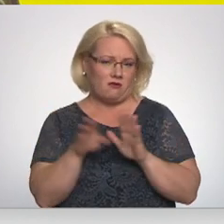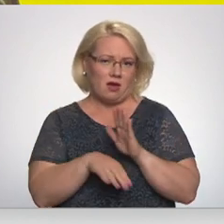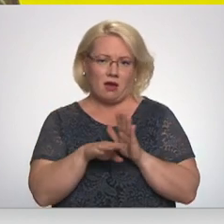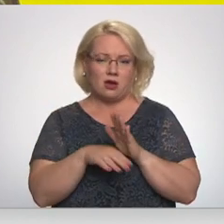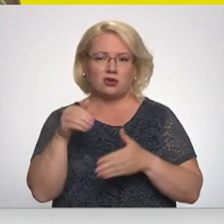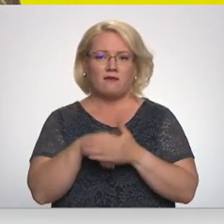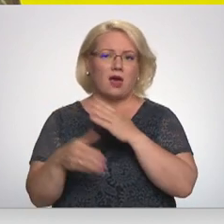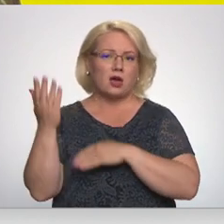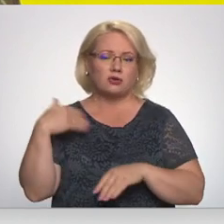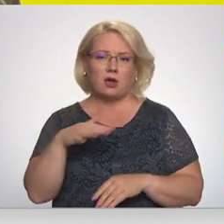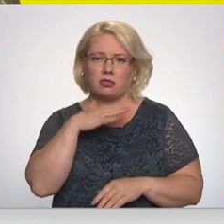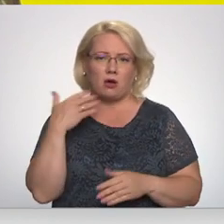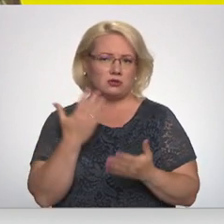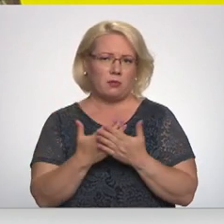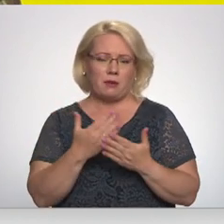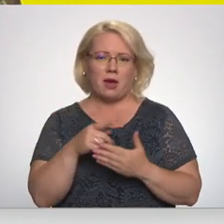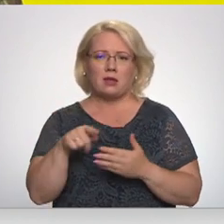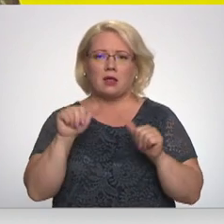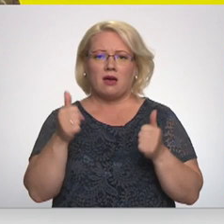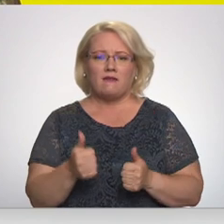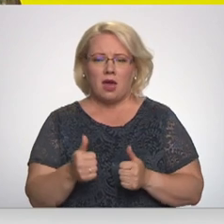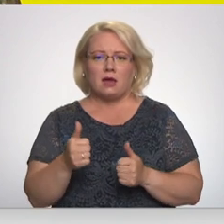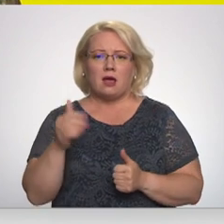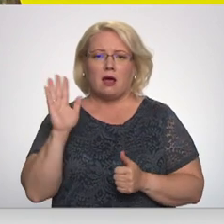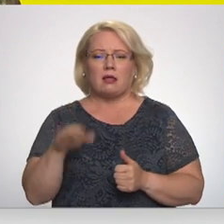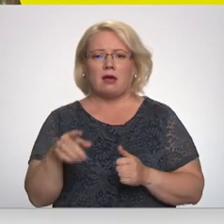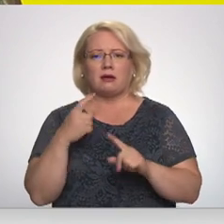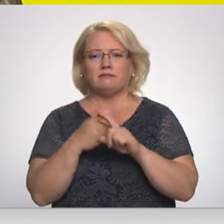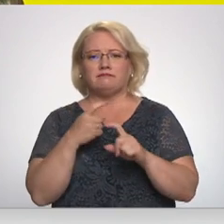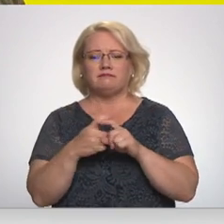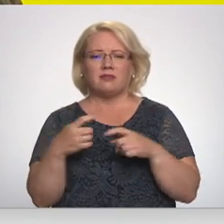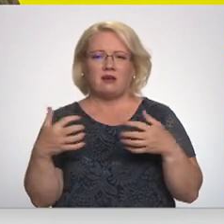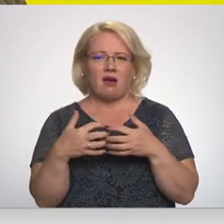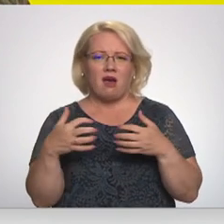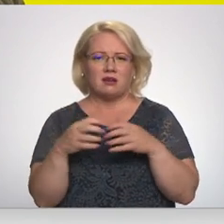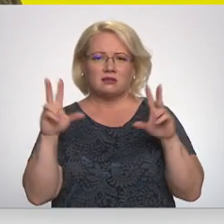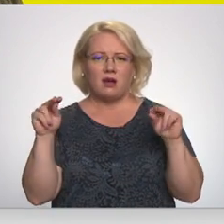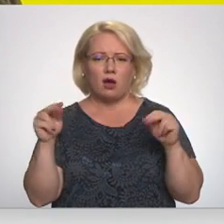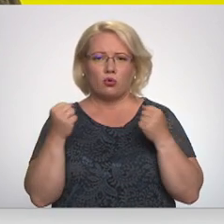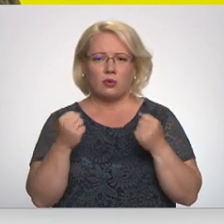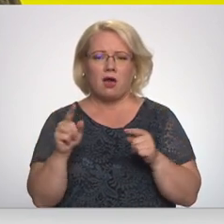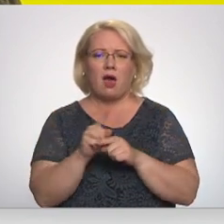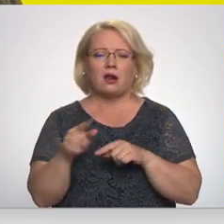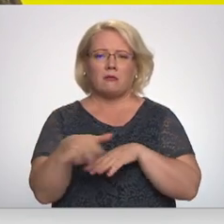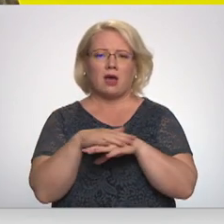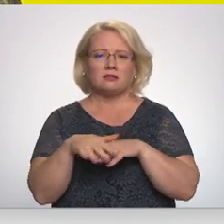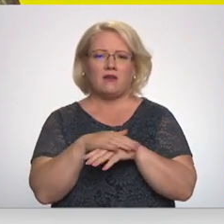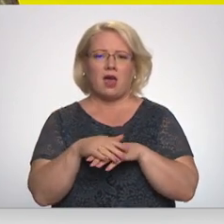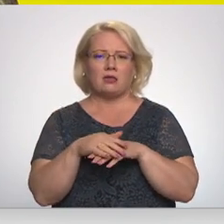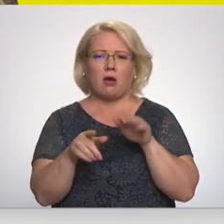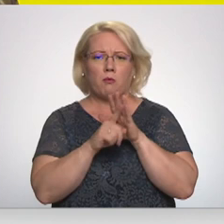vēsturē ir ļoti daudz piemēra šādā veidā, lai sazaustu nacistiskās vācijas kaujas garu. Tāpat tās bija Masveida bombardēšana